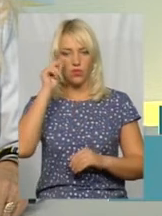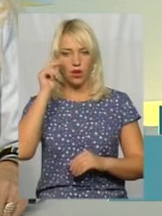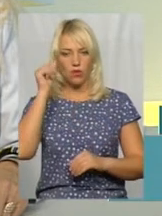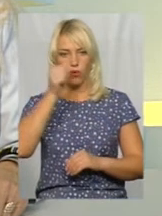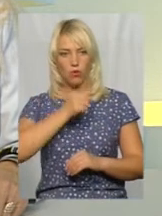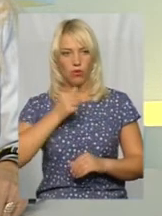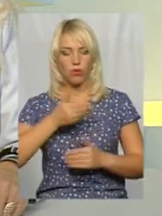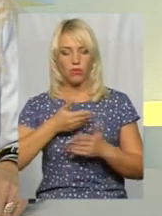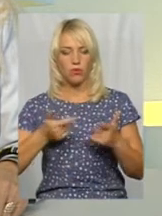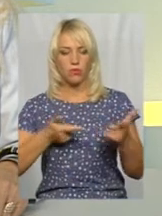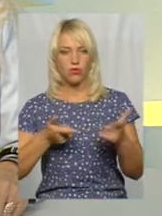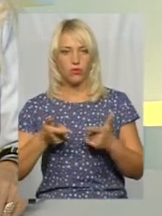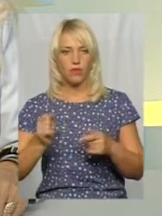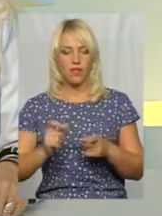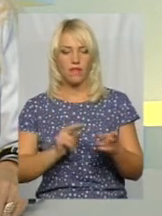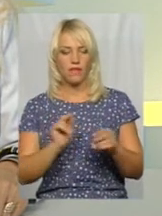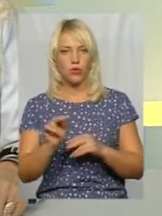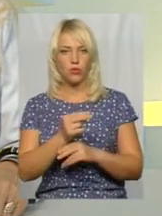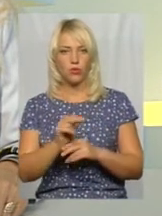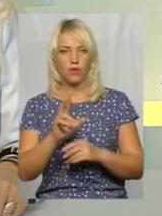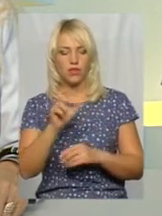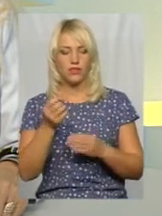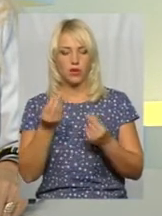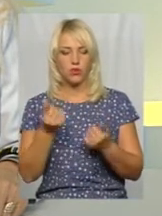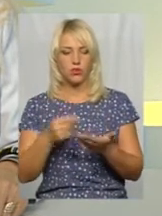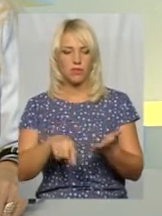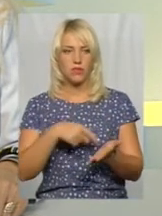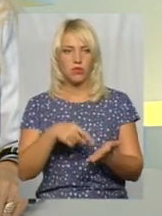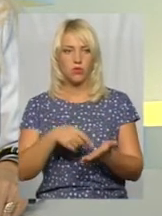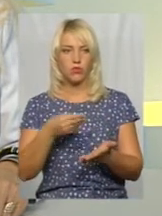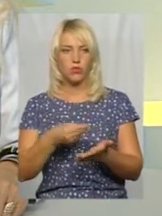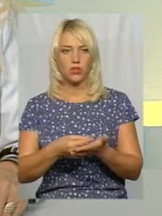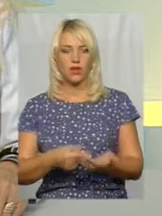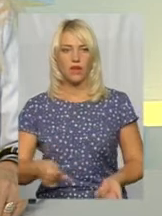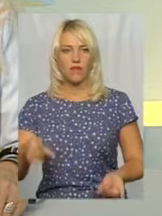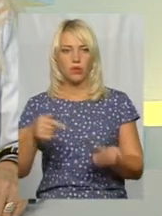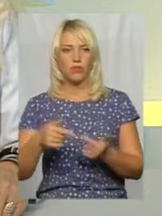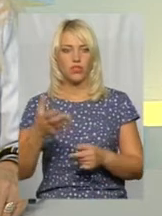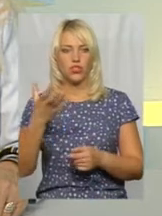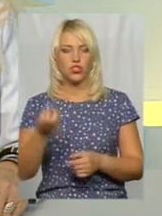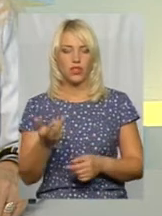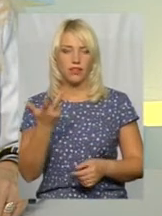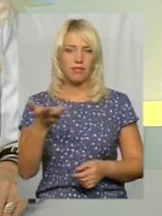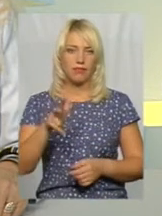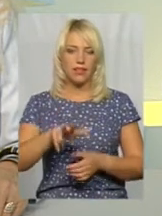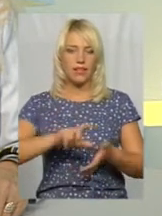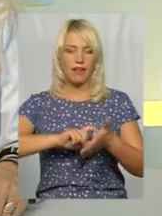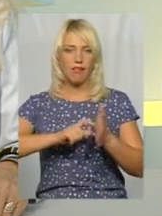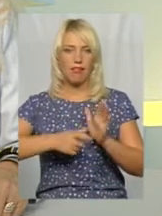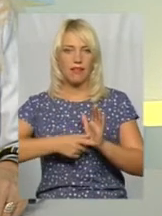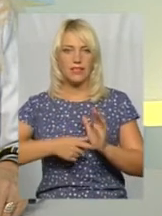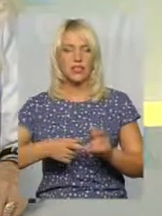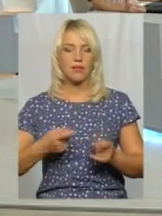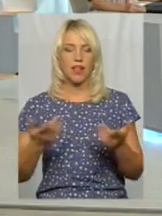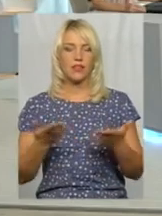ми підготували і відремонтували за кошти міського бюджету, відповідно, ще 3 класних кімнати, які